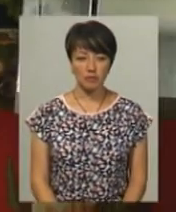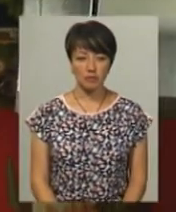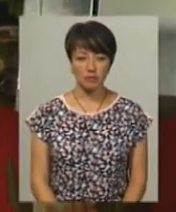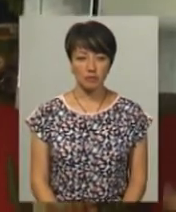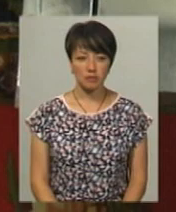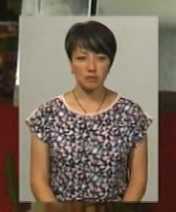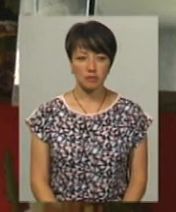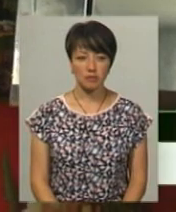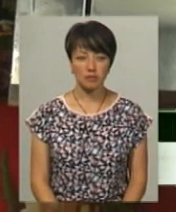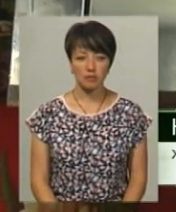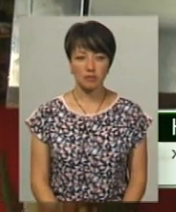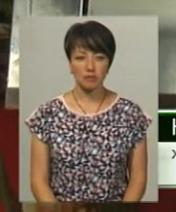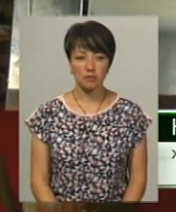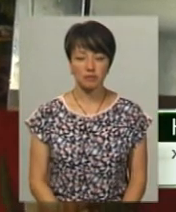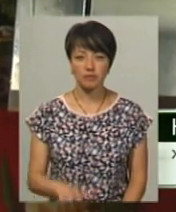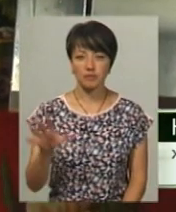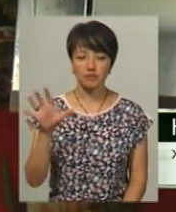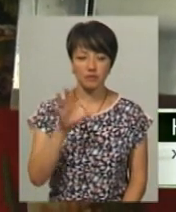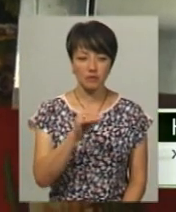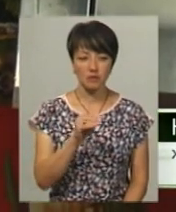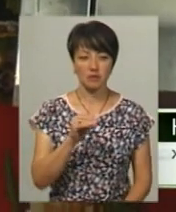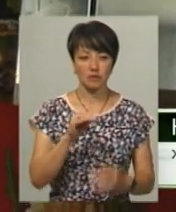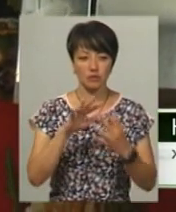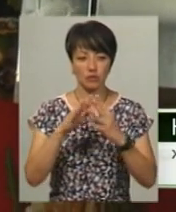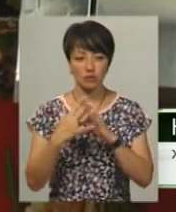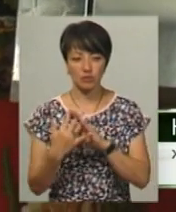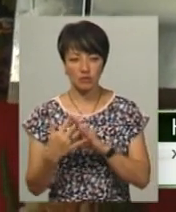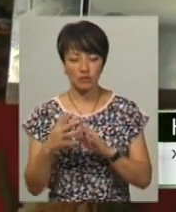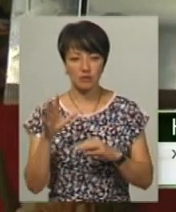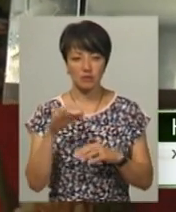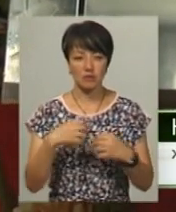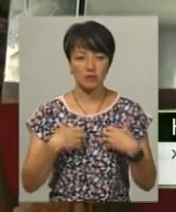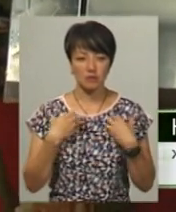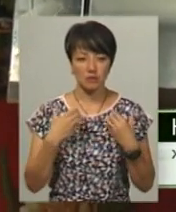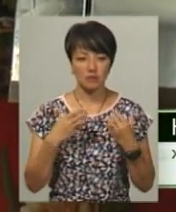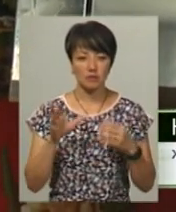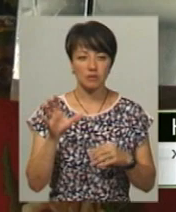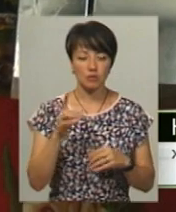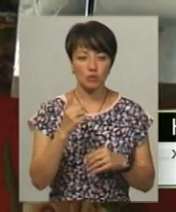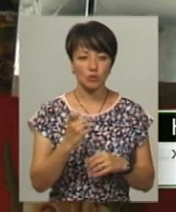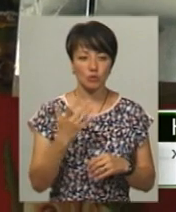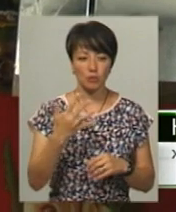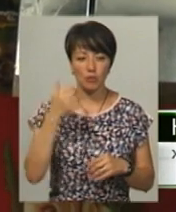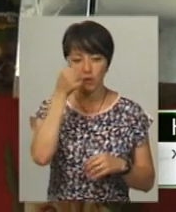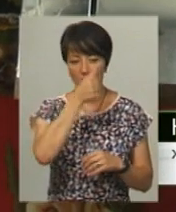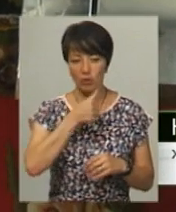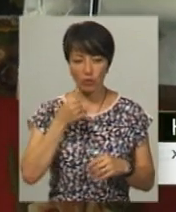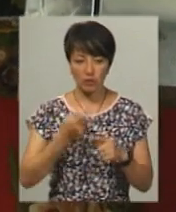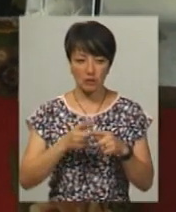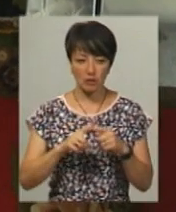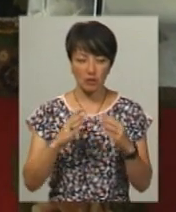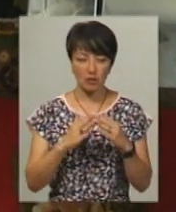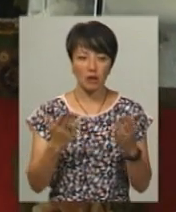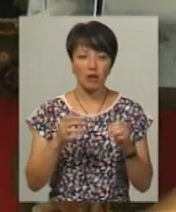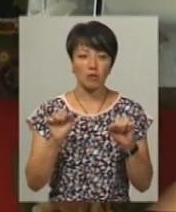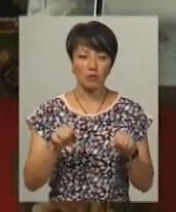Вся сунеся. 14 року хата, 100, 5 років чи 110 років хаті, яка